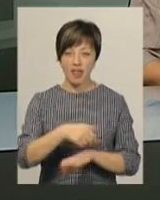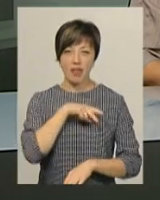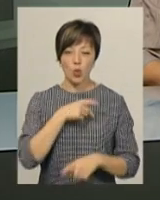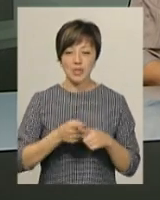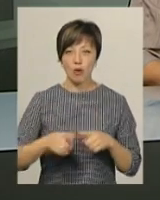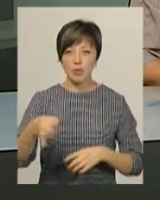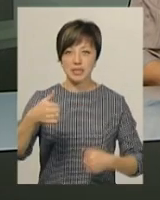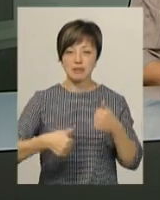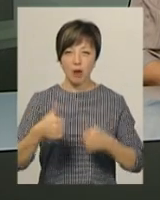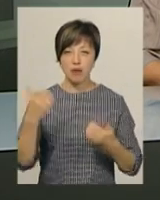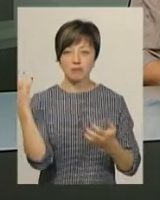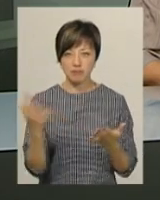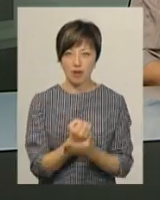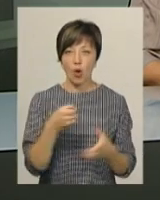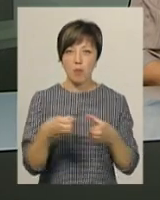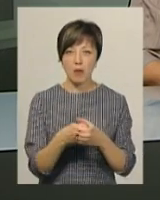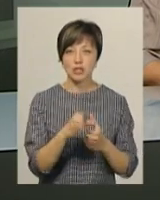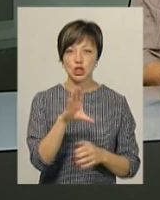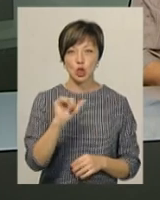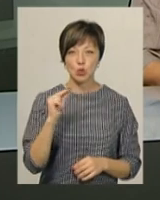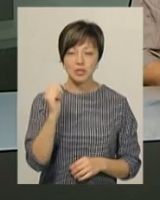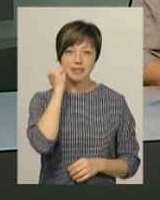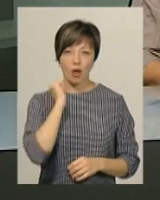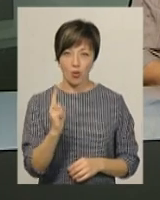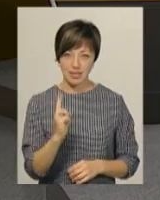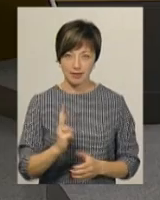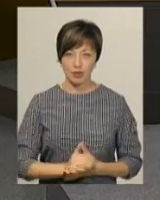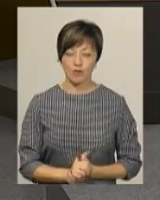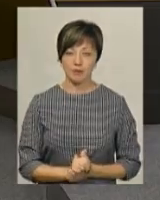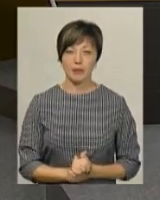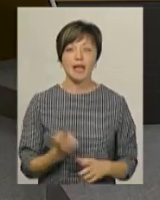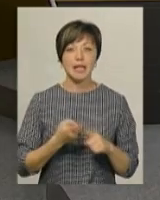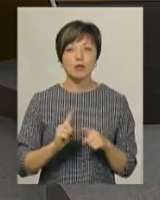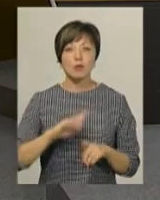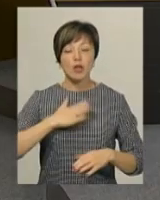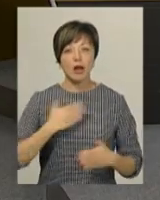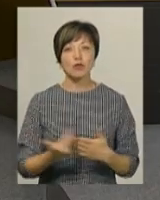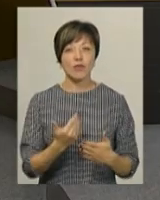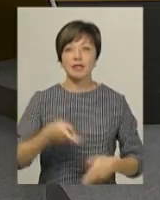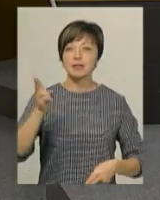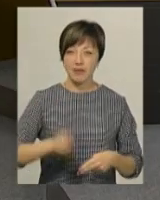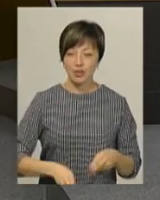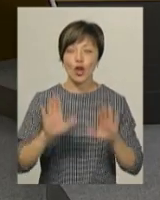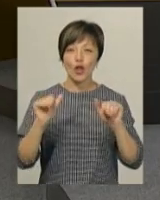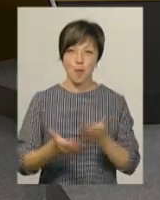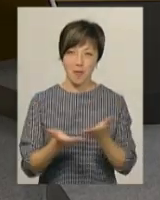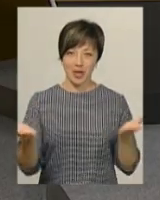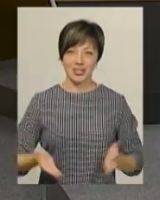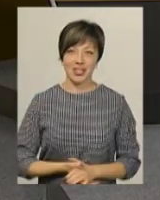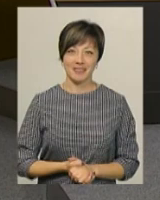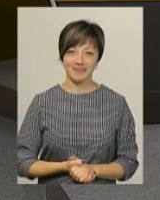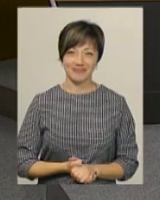цих обласних змагань дісталася команді «Случ» зі Старо-Костянтинова. На цьому наш випуск завершено. До побачення.